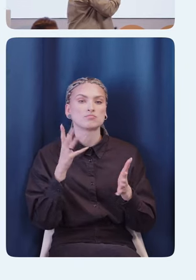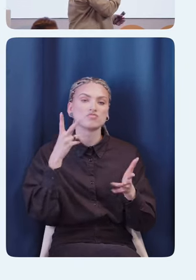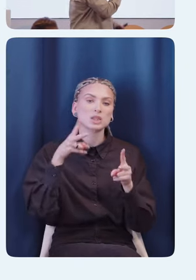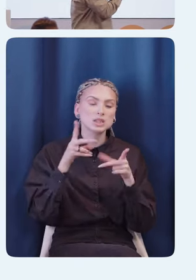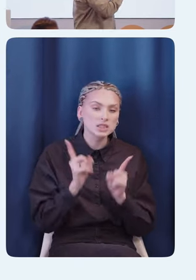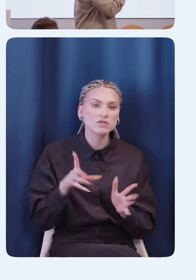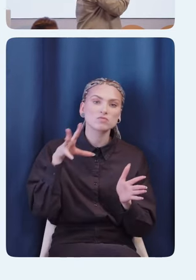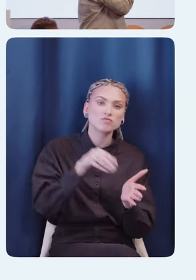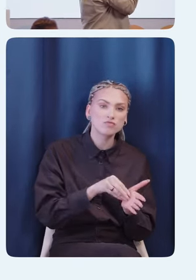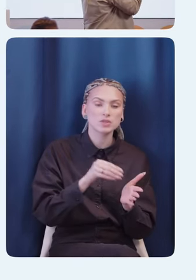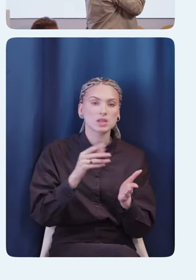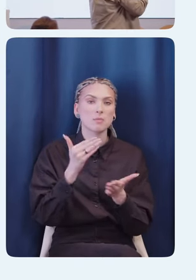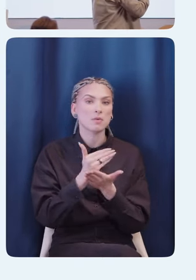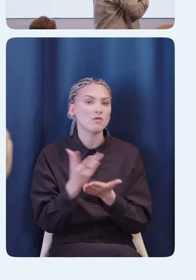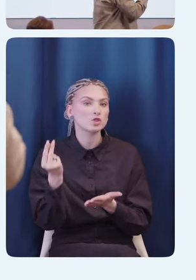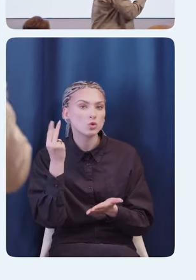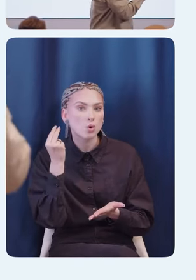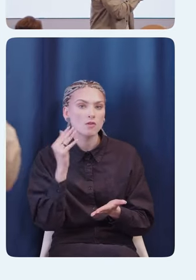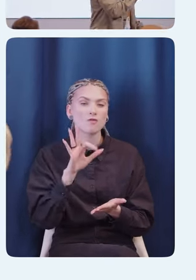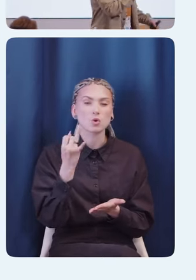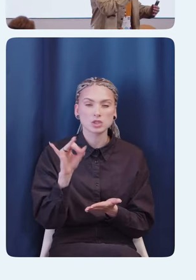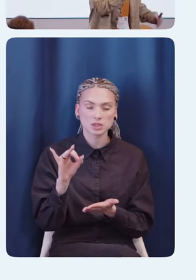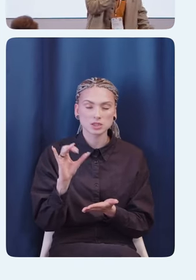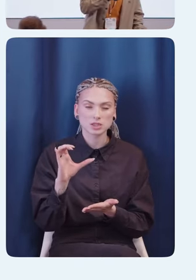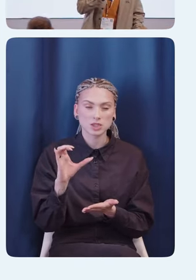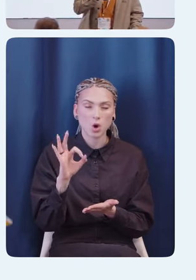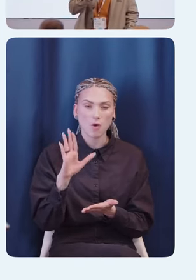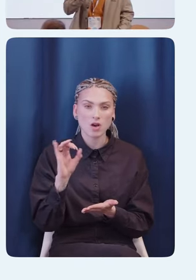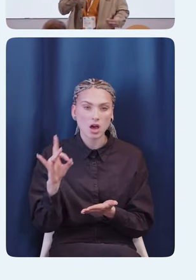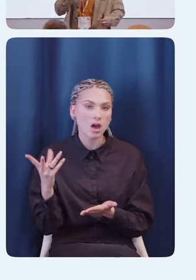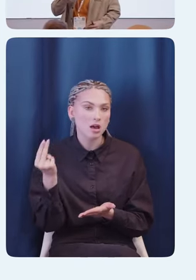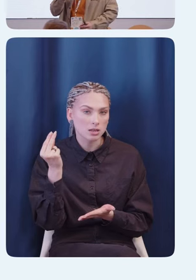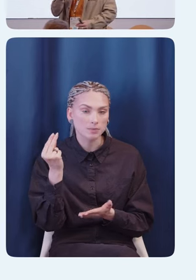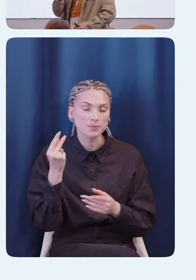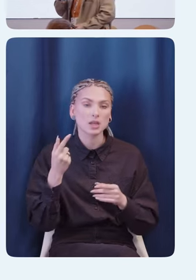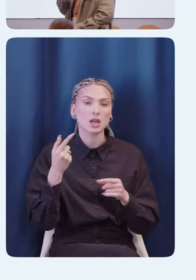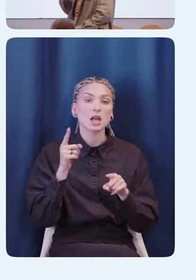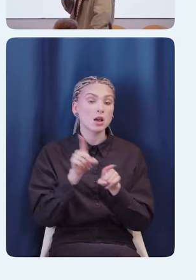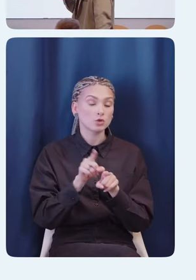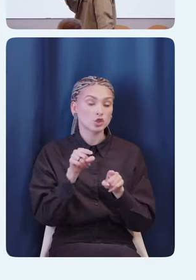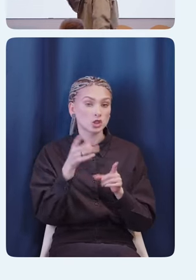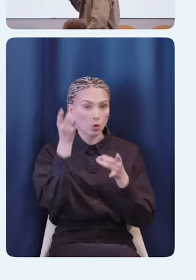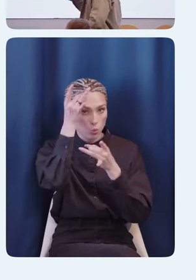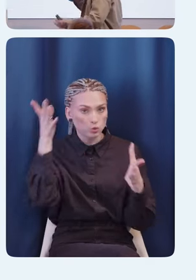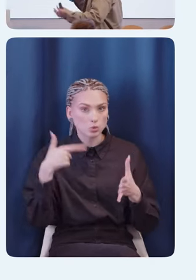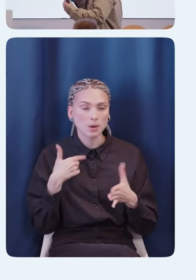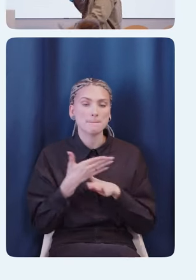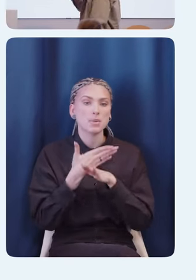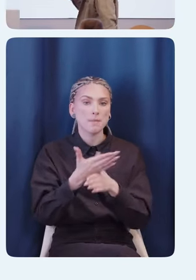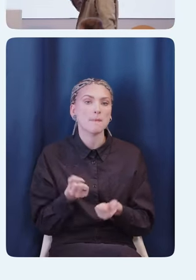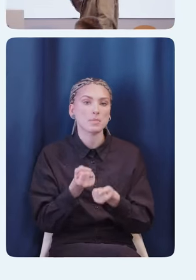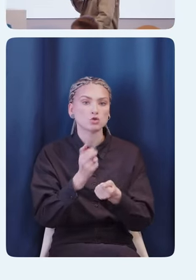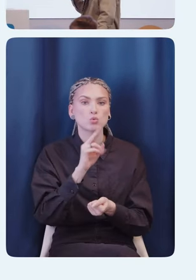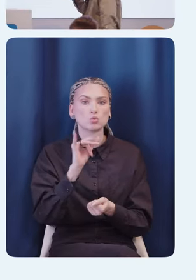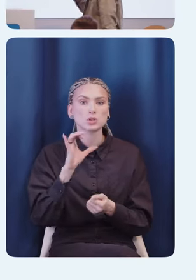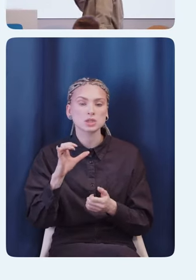Там все время обсуждаем эти моменты VoiceOver. Данную культуру нам также помогает поддерживать. Замечательный курс